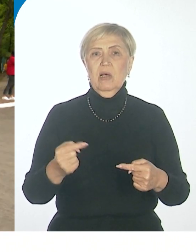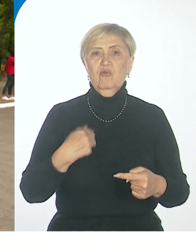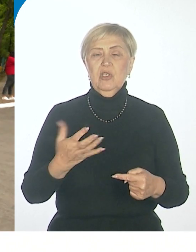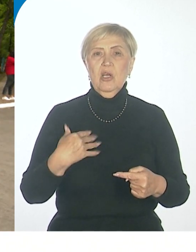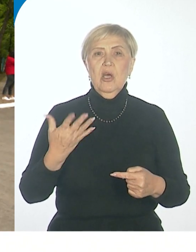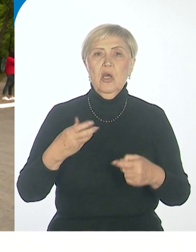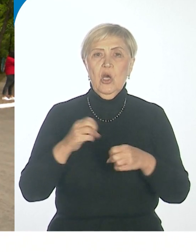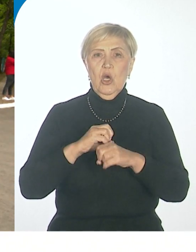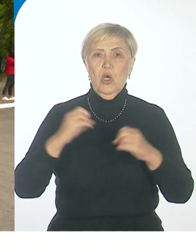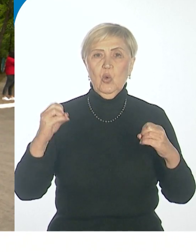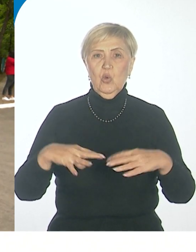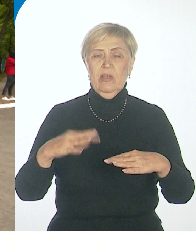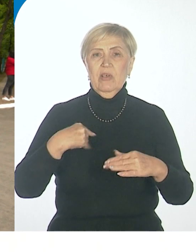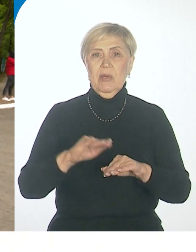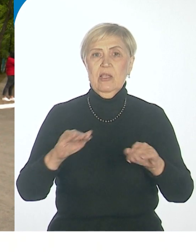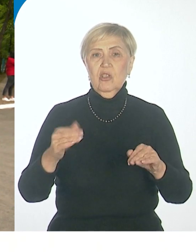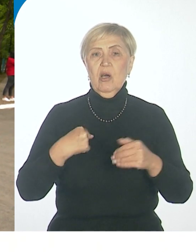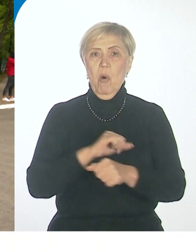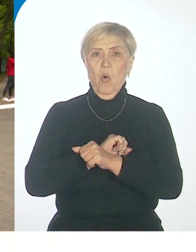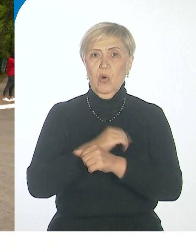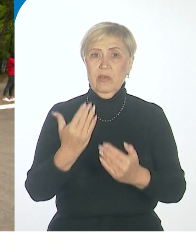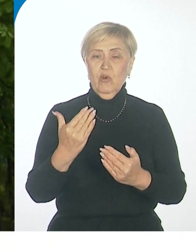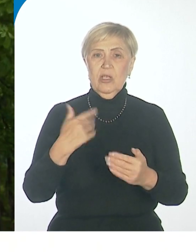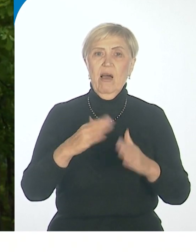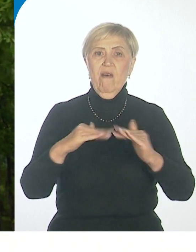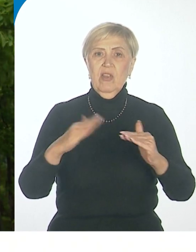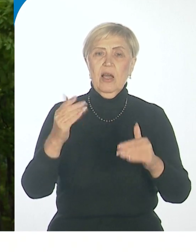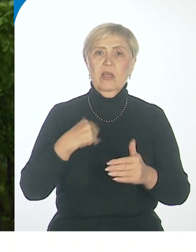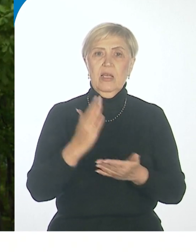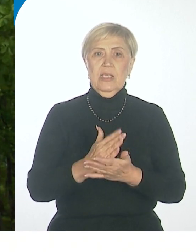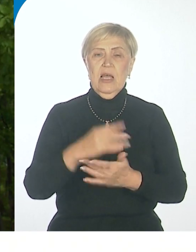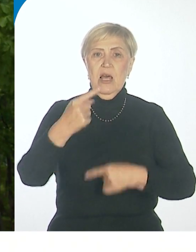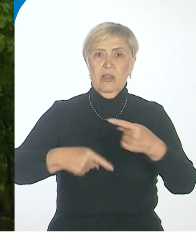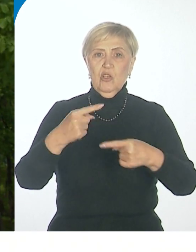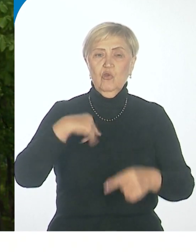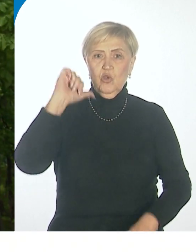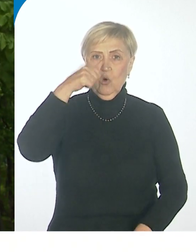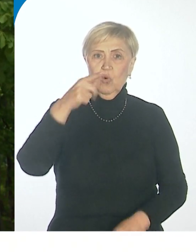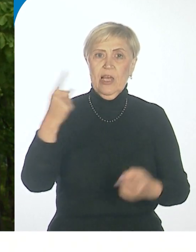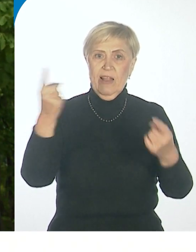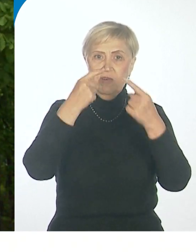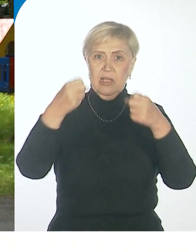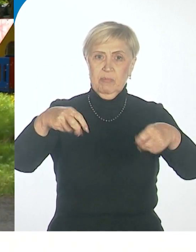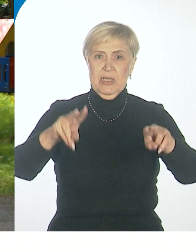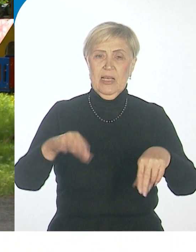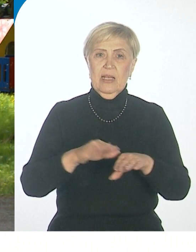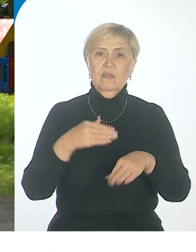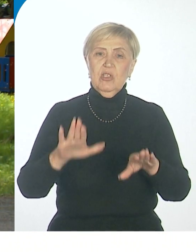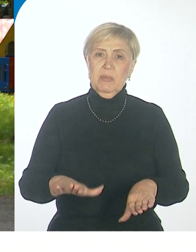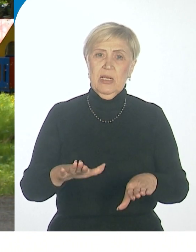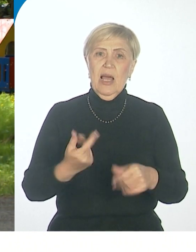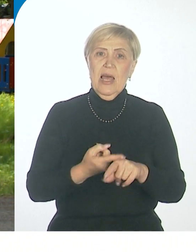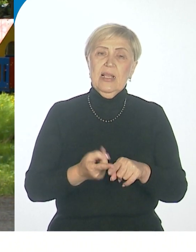отдыхе. Сегодня в Хабаровском крае уже планируются такие смены на будущий год. Информацию о специальных местах для особенных